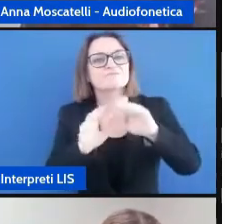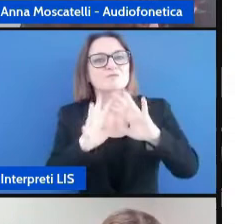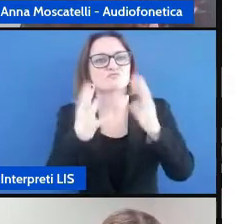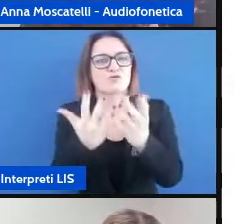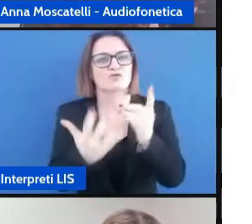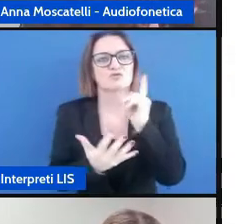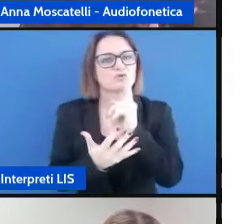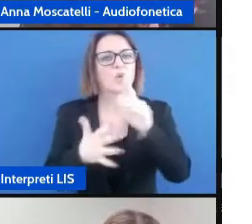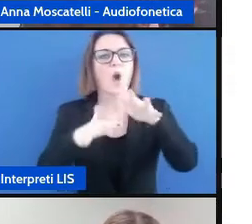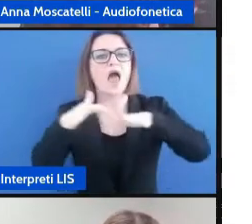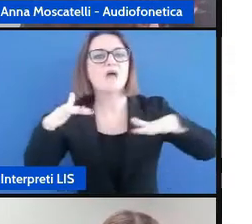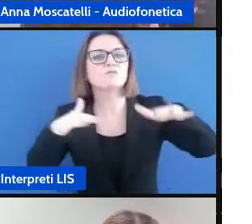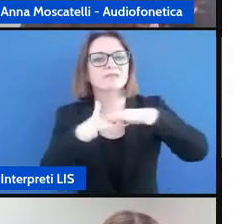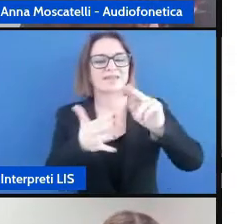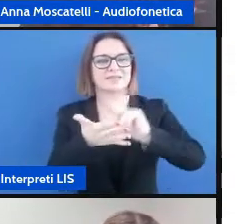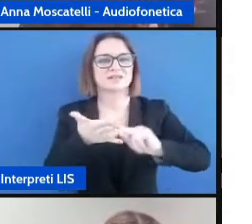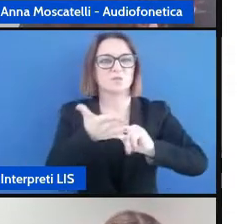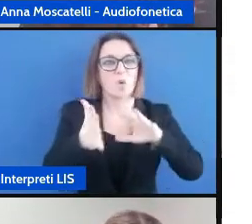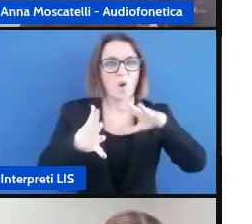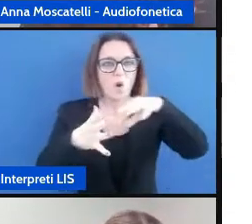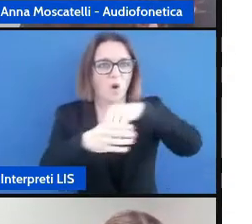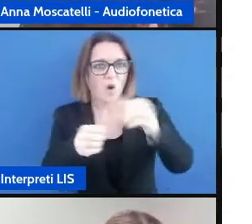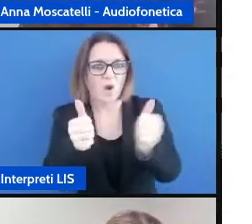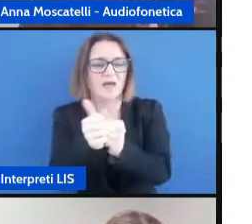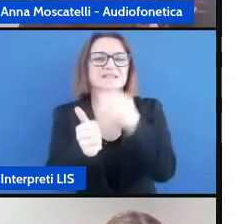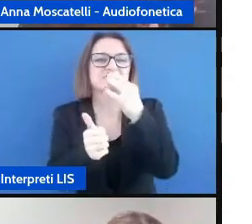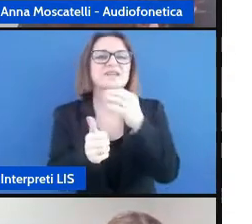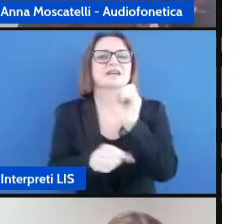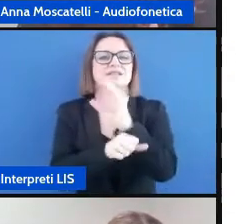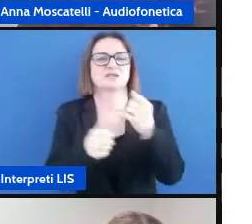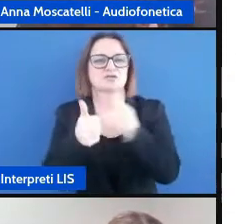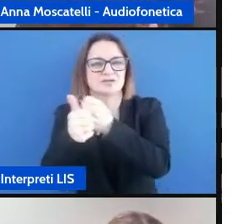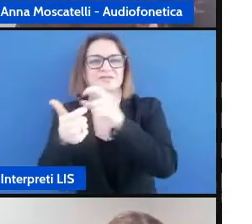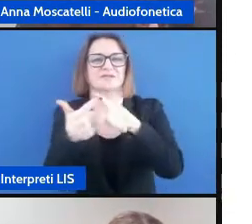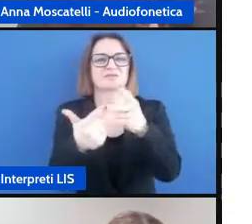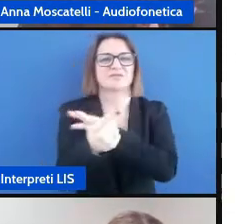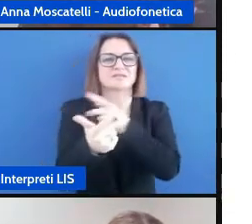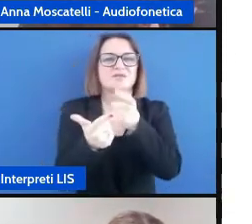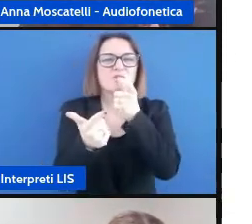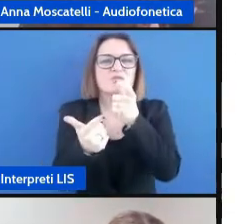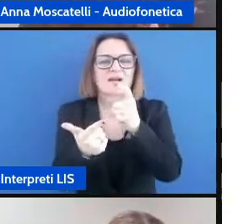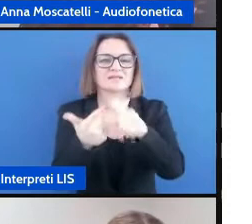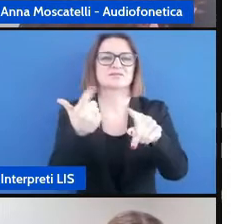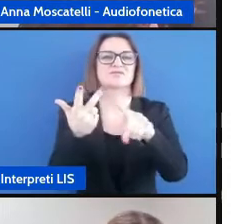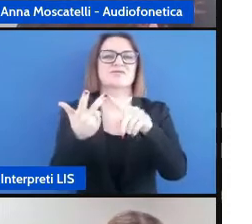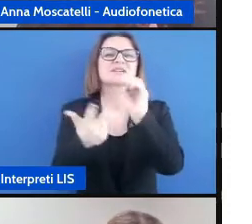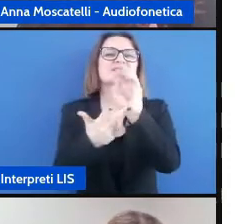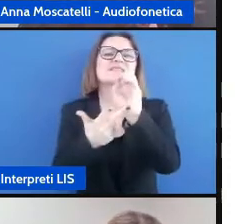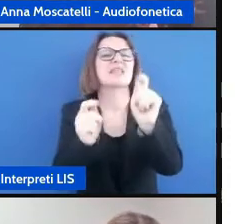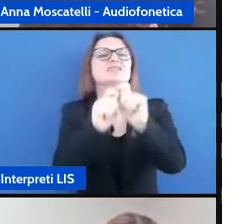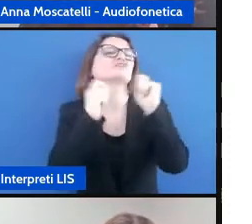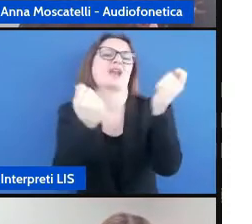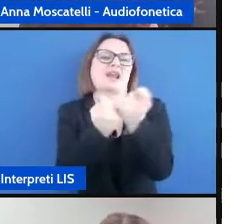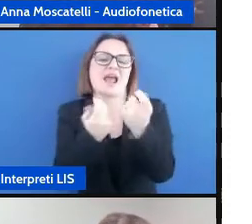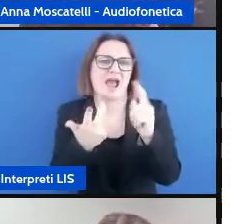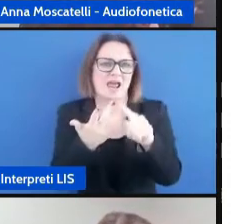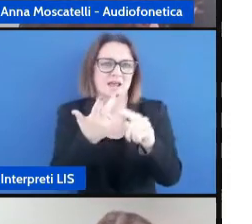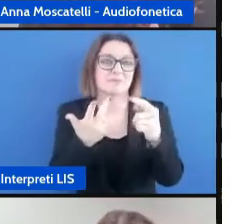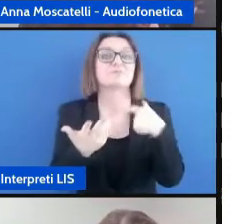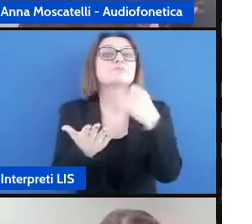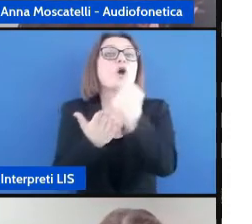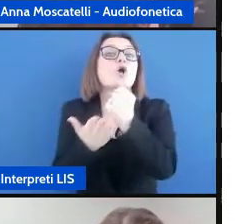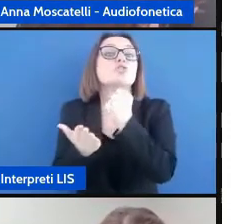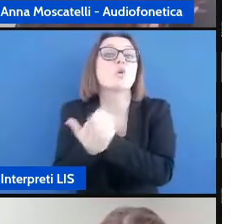quindi l'insegnante di sostegno l'assistente alla comunicazione e gli insegnanti in generale. La documentazione